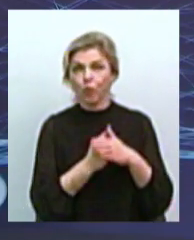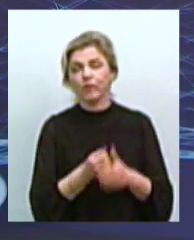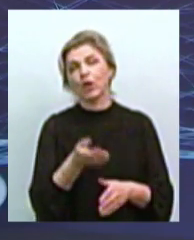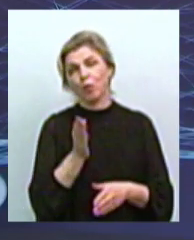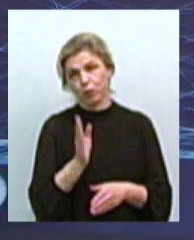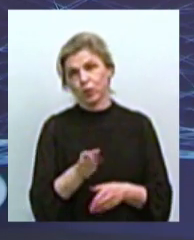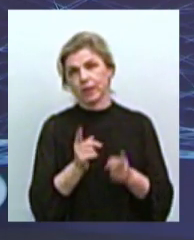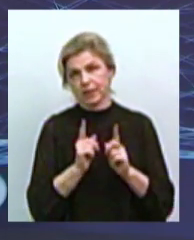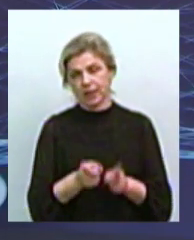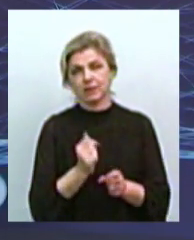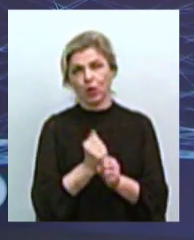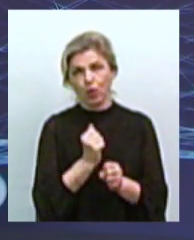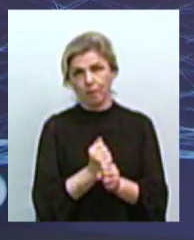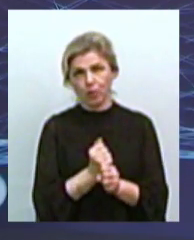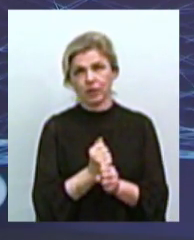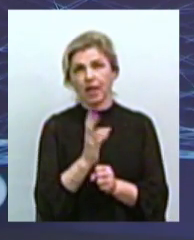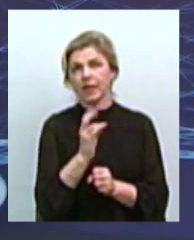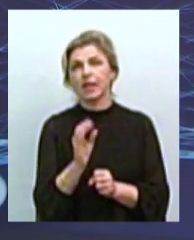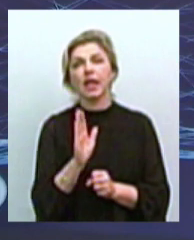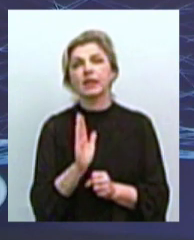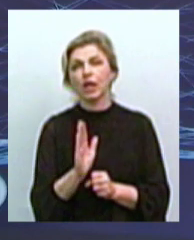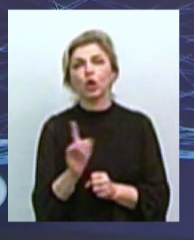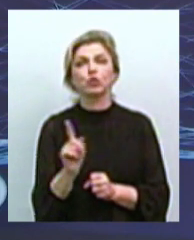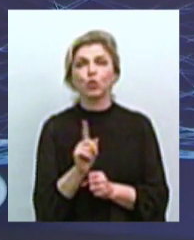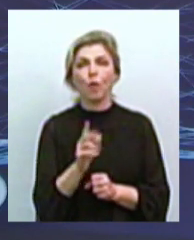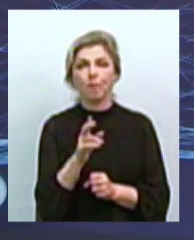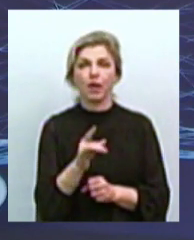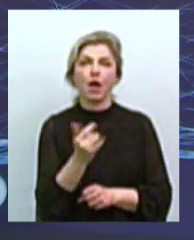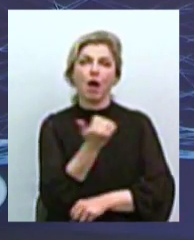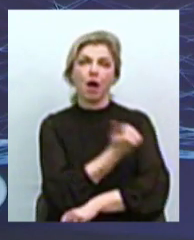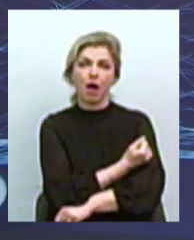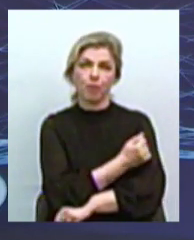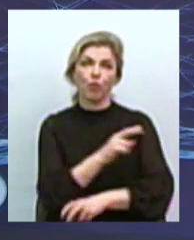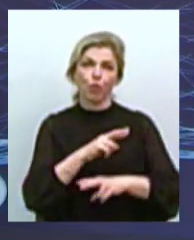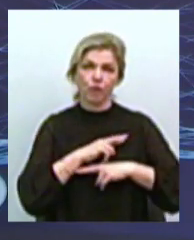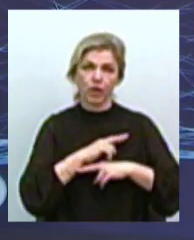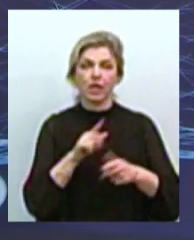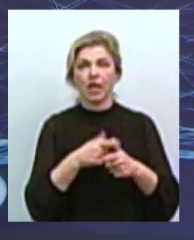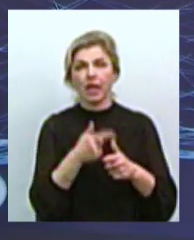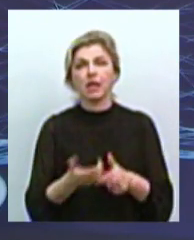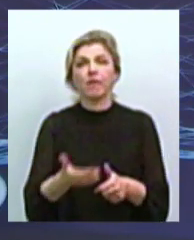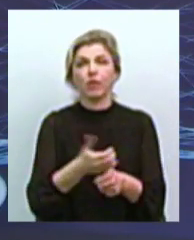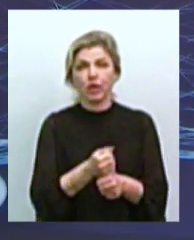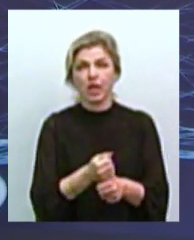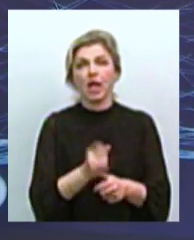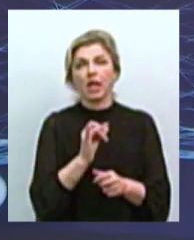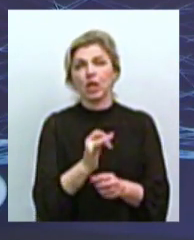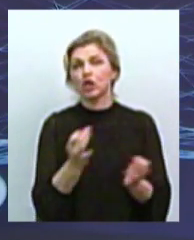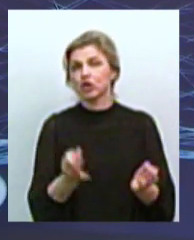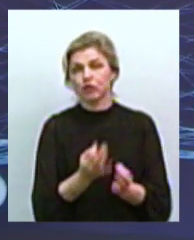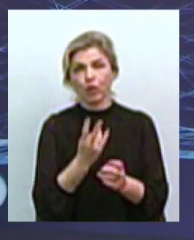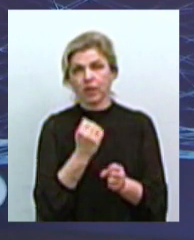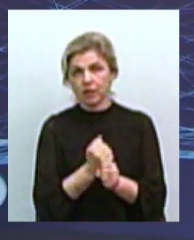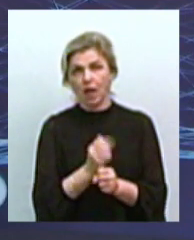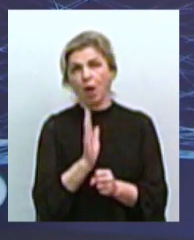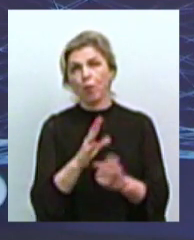дійсно робитися робота не тільки задля того, щоб або ефтенізувати, або відловити і тримати тварини, нічого не робити. А все ж таки буде